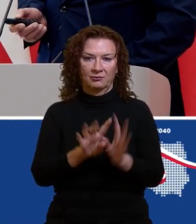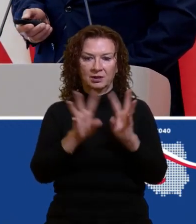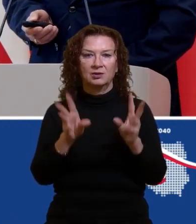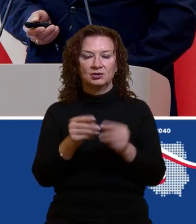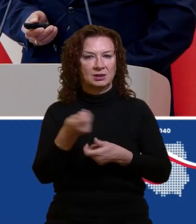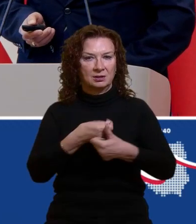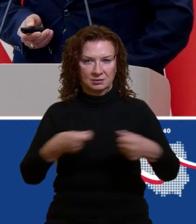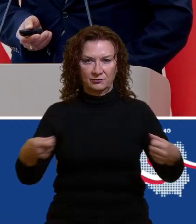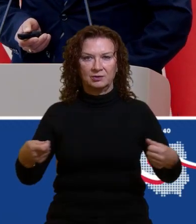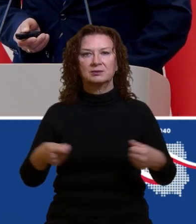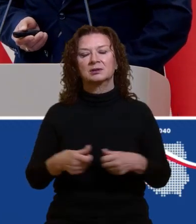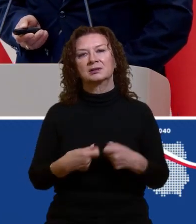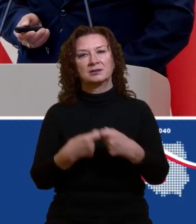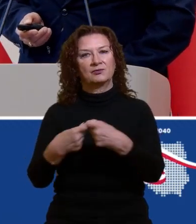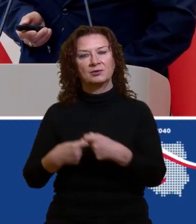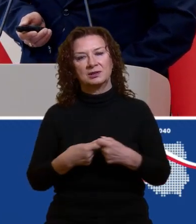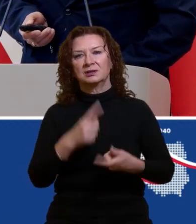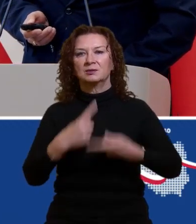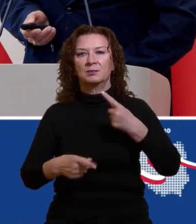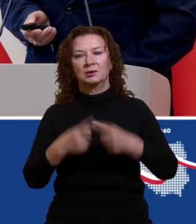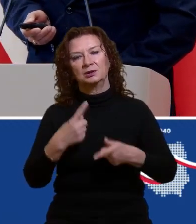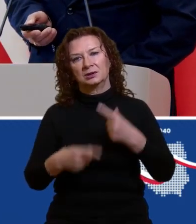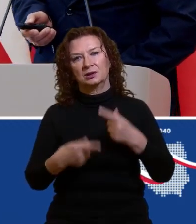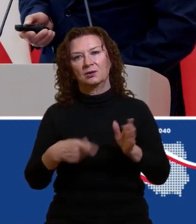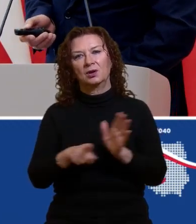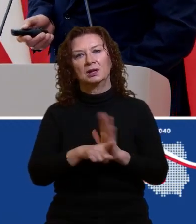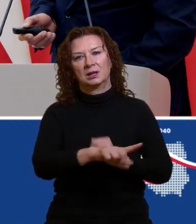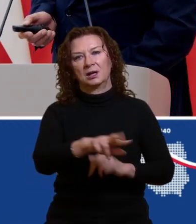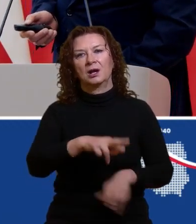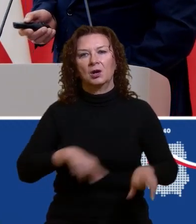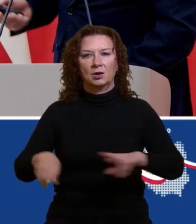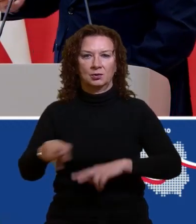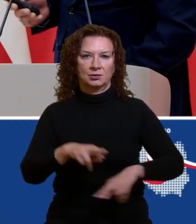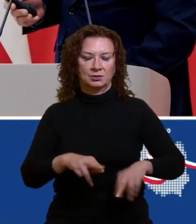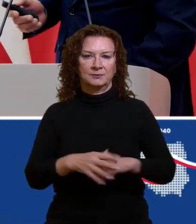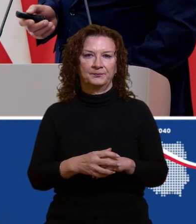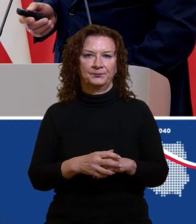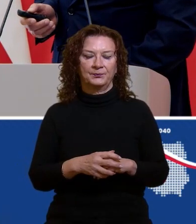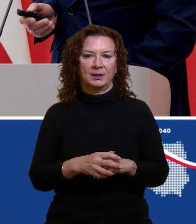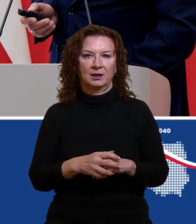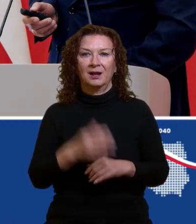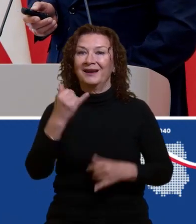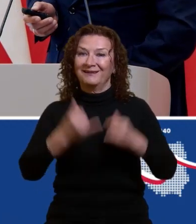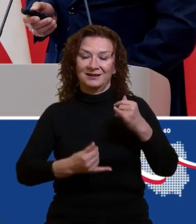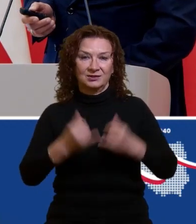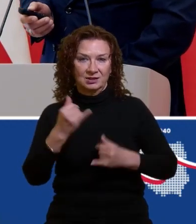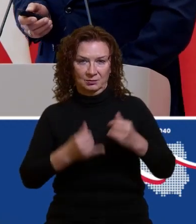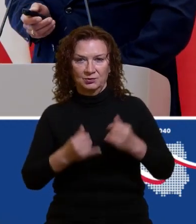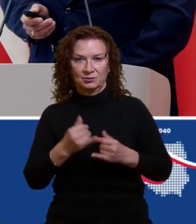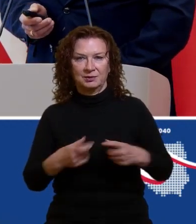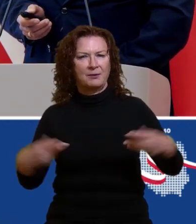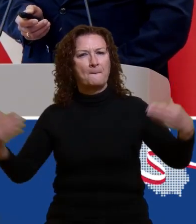rozwiązań związanych z polityką prorodzinną. Gdybyśmy zestawili rok